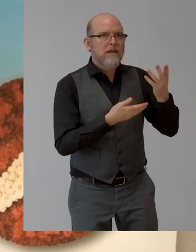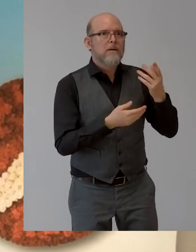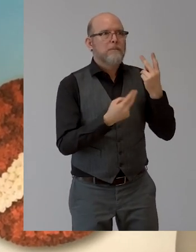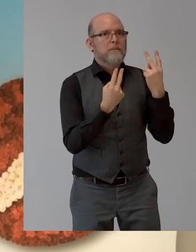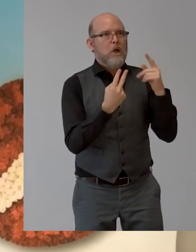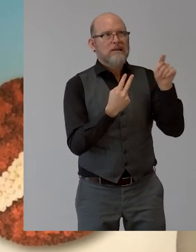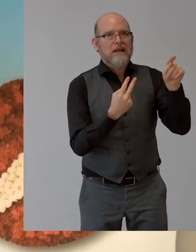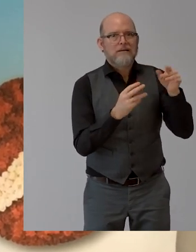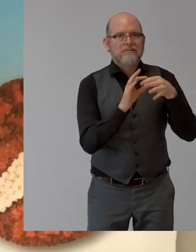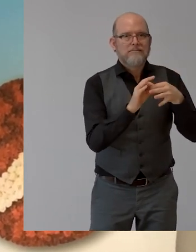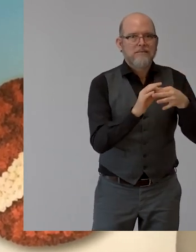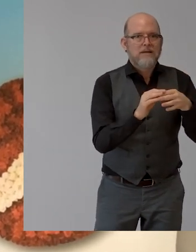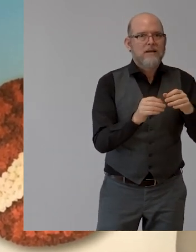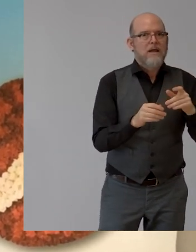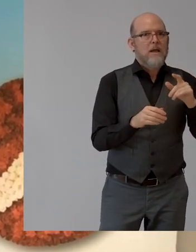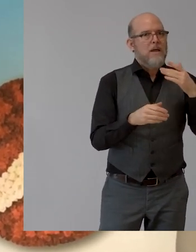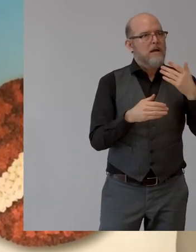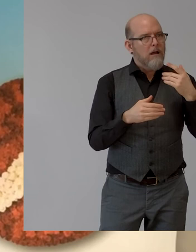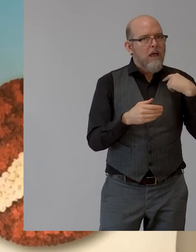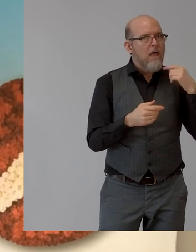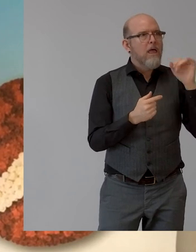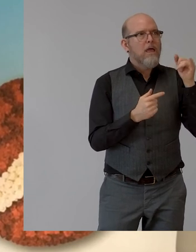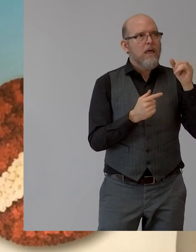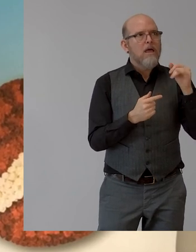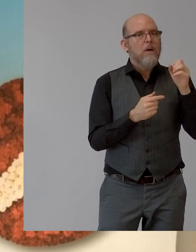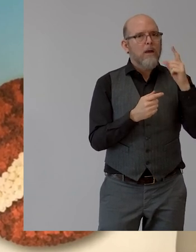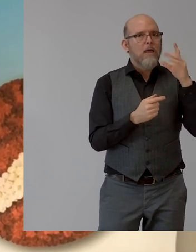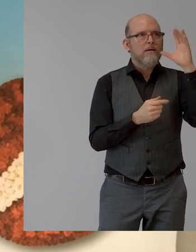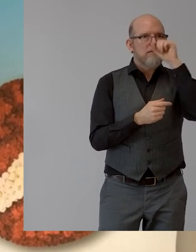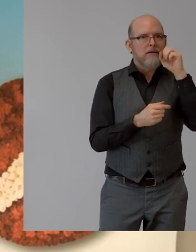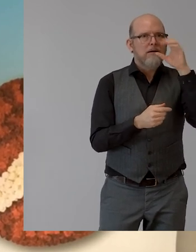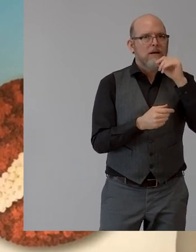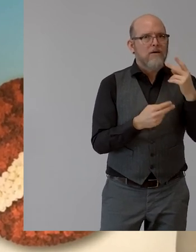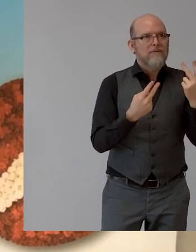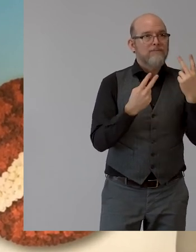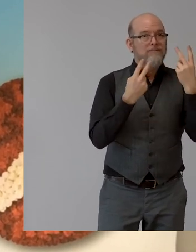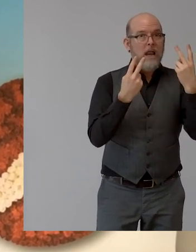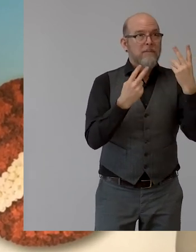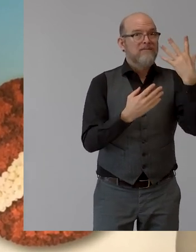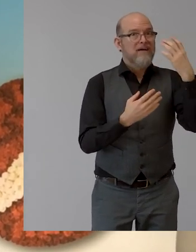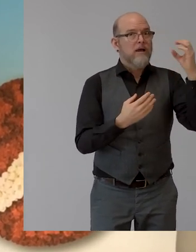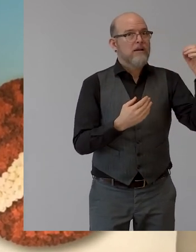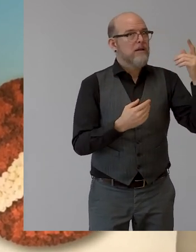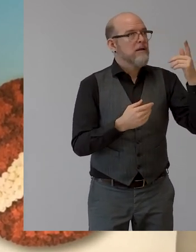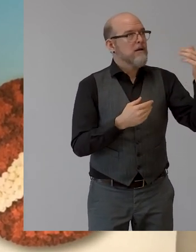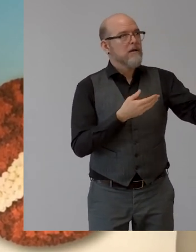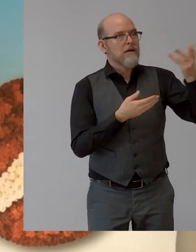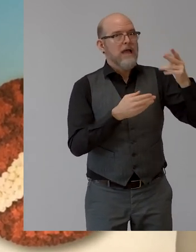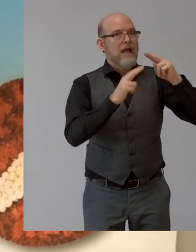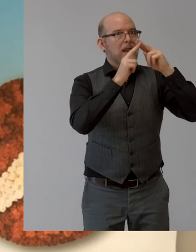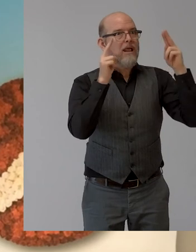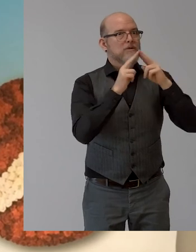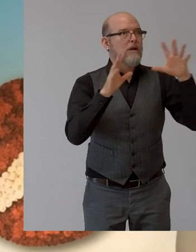with Valuable 500, we see the international perspective. So, from my perspective, again, it is utmost, most important,